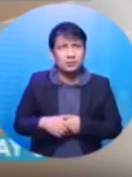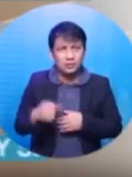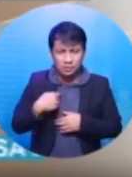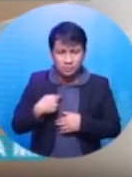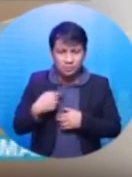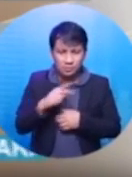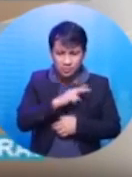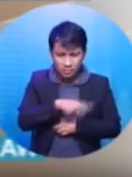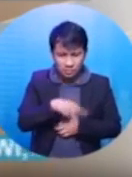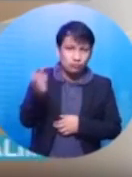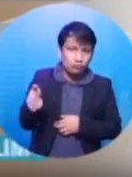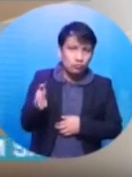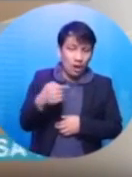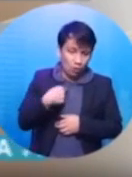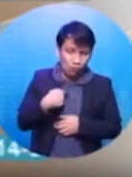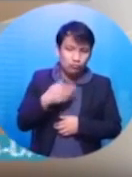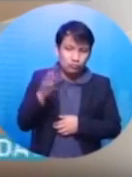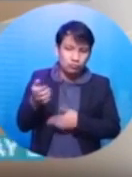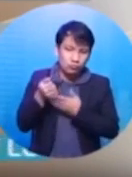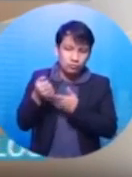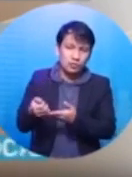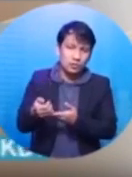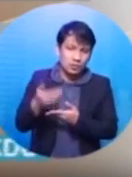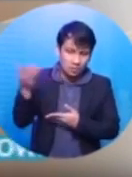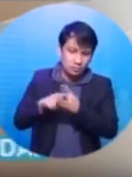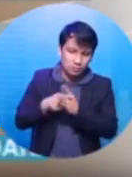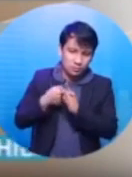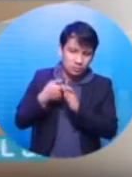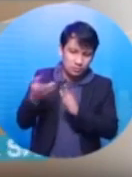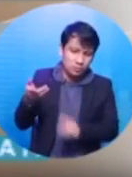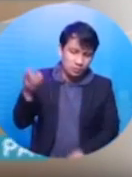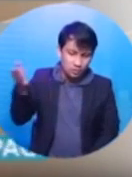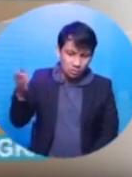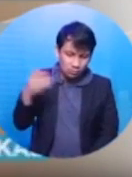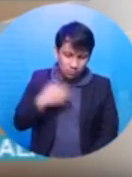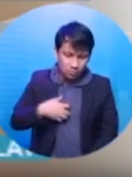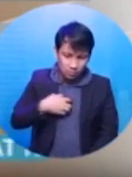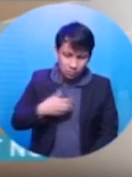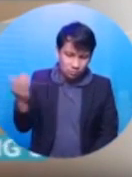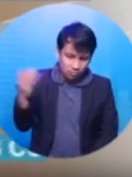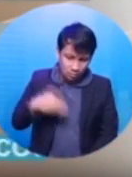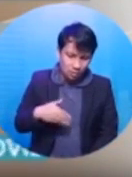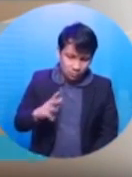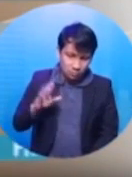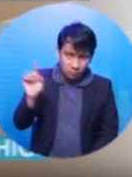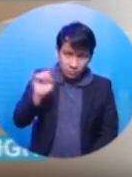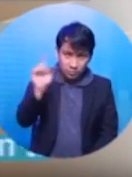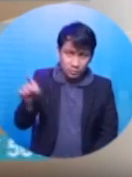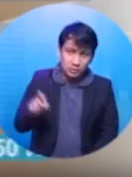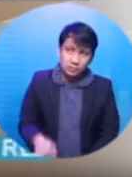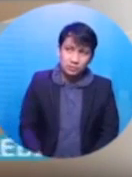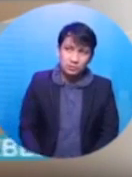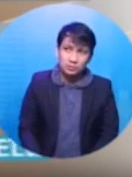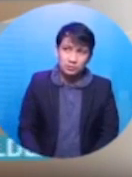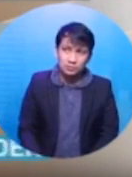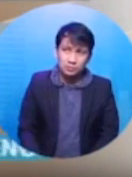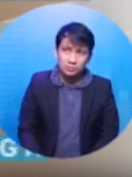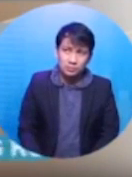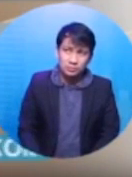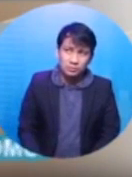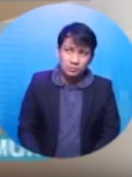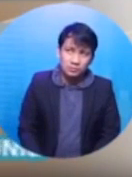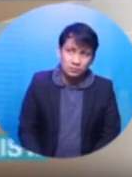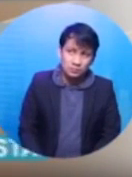then ako po personal tutulong. Okay? Umpisahan ko sa iyo, Karen, dahil ikaw ang kumplena. Tama? Okay ba sa iyon? Pero naman po yung ginawang